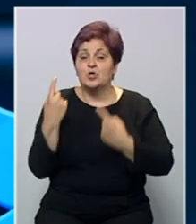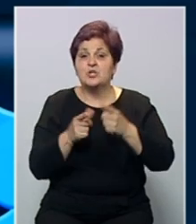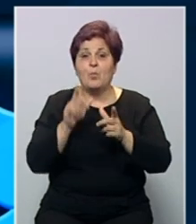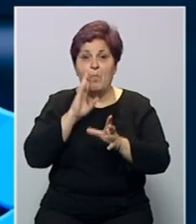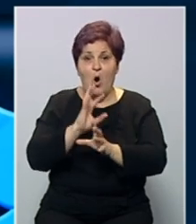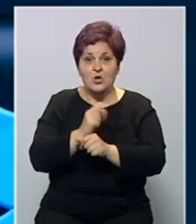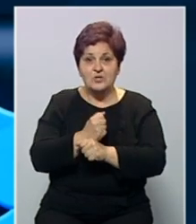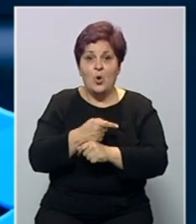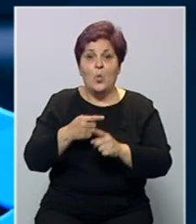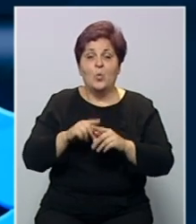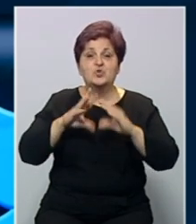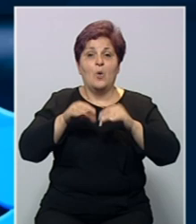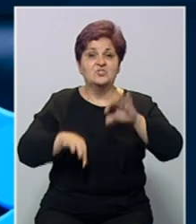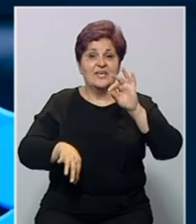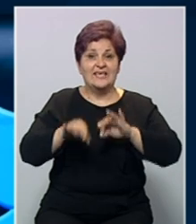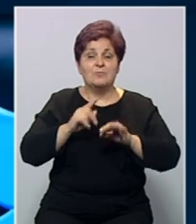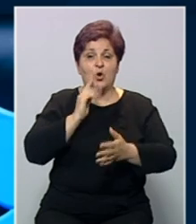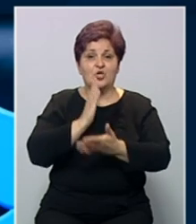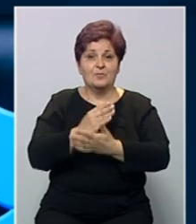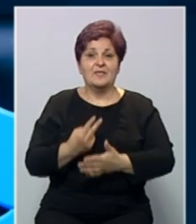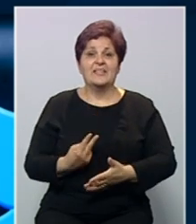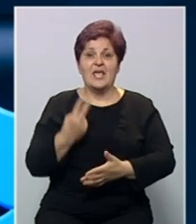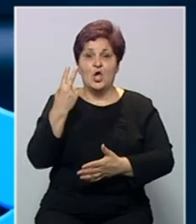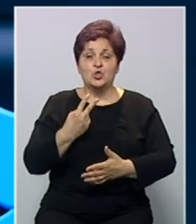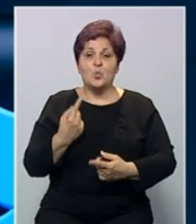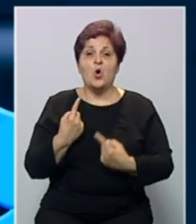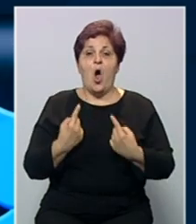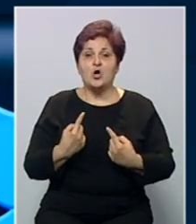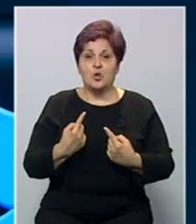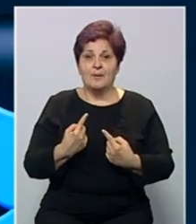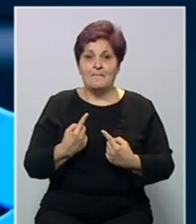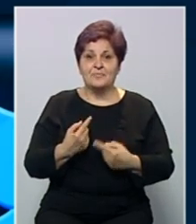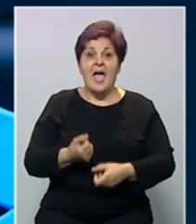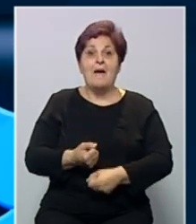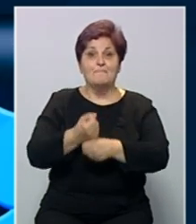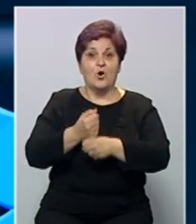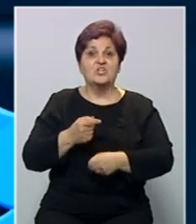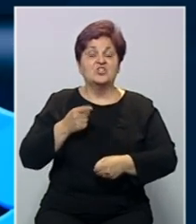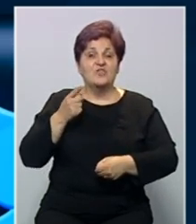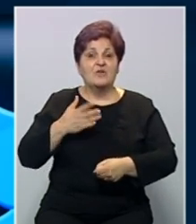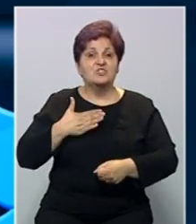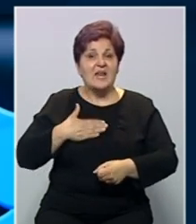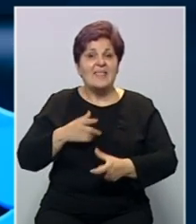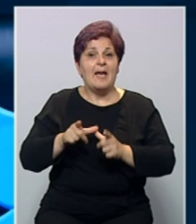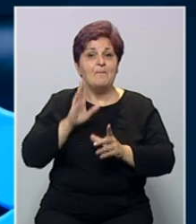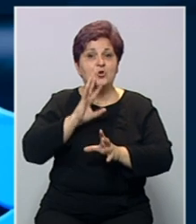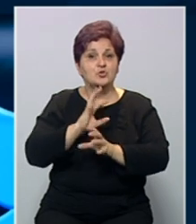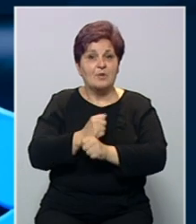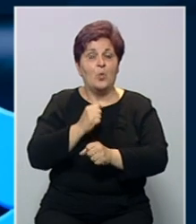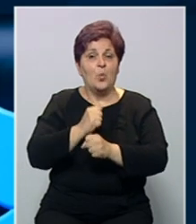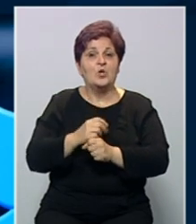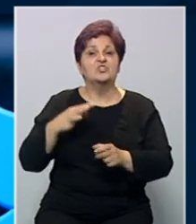o situaciji u BiH u oči opštih izbora koji se održavaju 2. oktobera. Podržavamo njegova nastojanja da